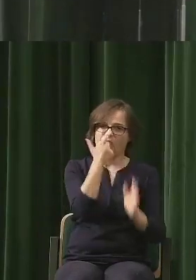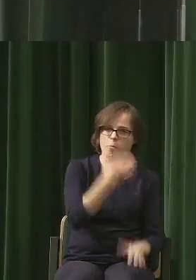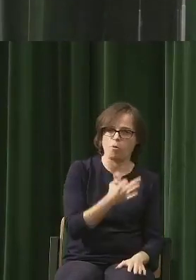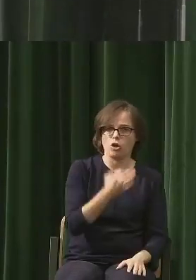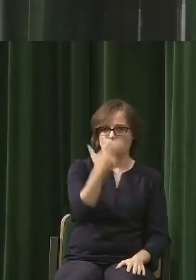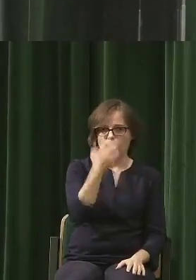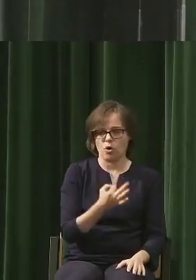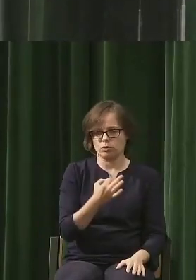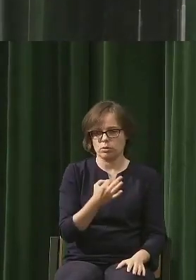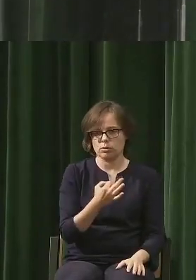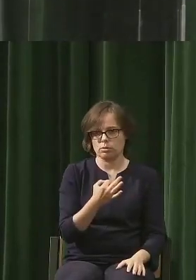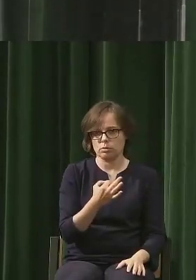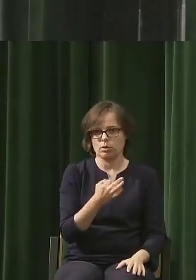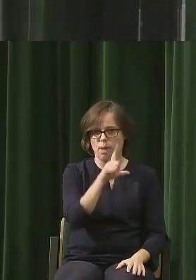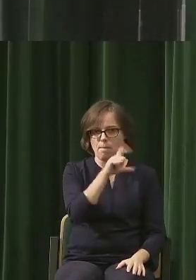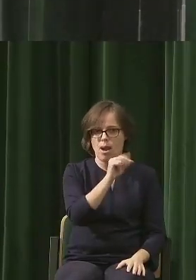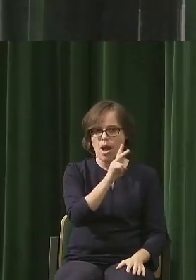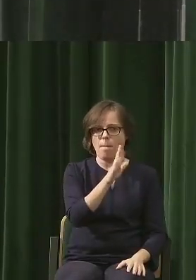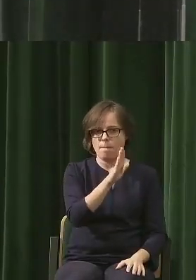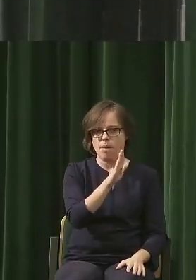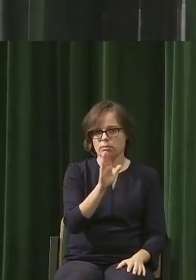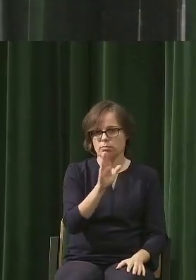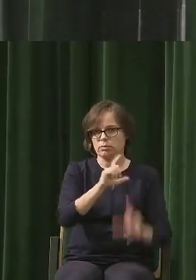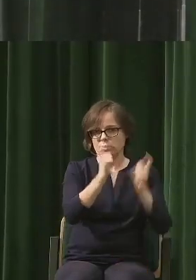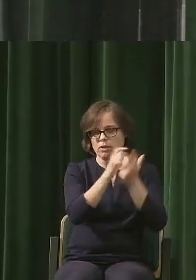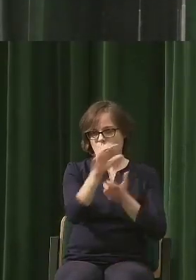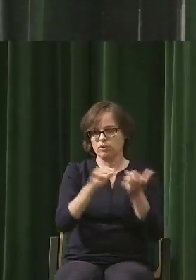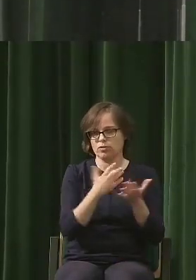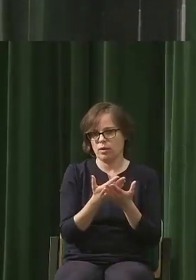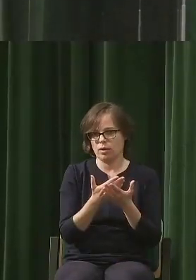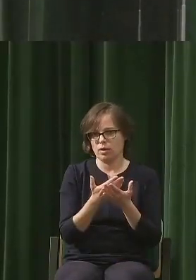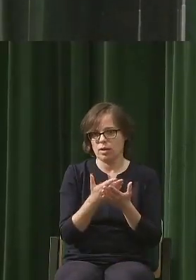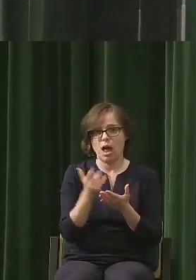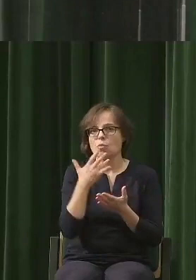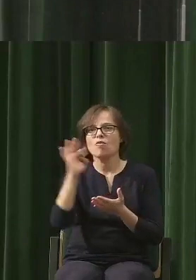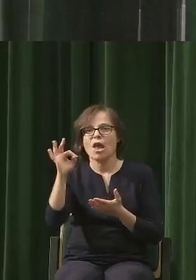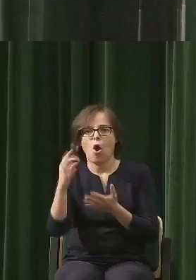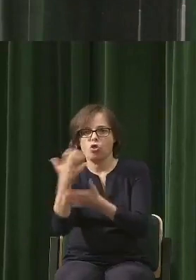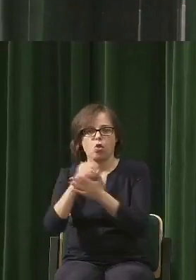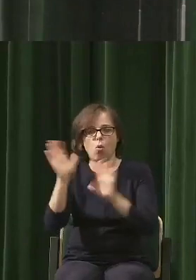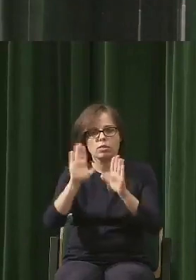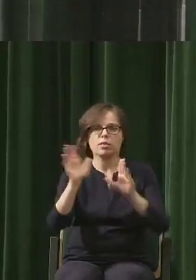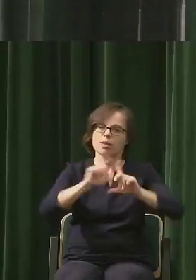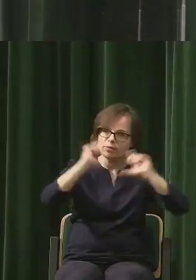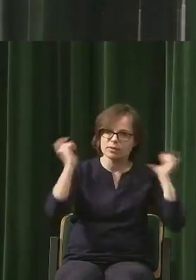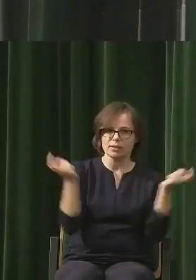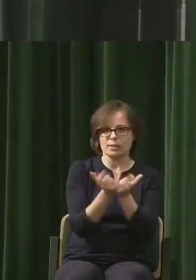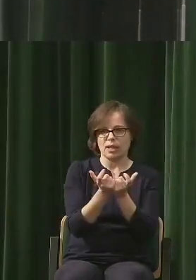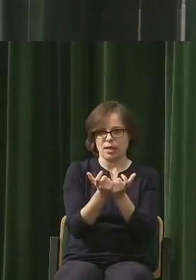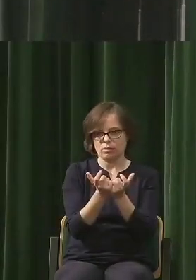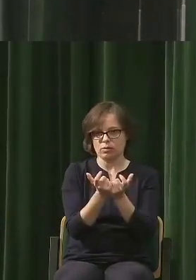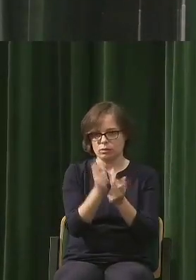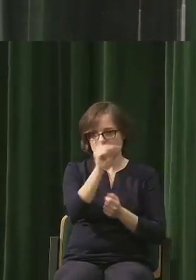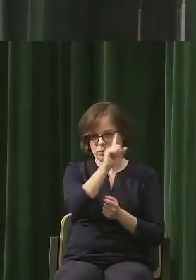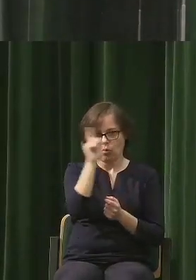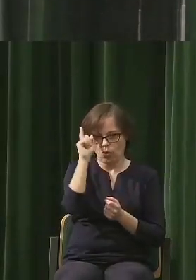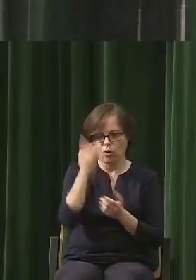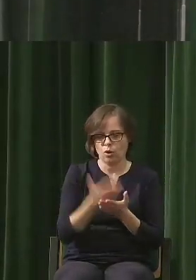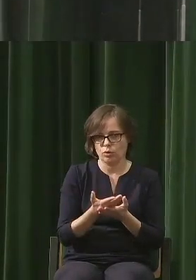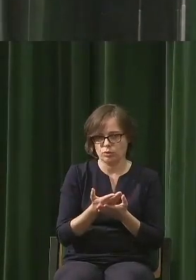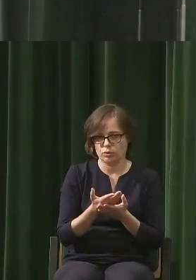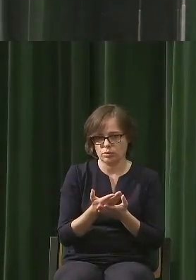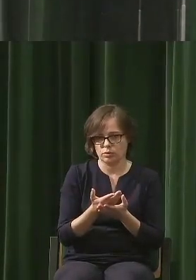się ten wytwarzany PKB na świecie, to jest nie widziane jeszcze, że jego dochód tak wzrósł, bo jeszcze ludność rosła w międzyczasie. No więc